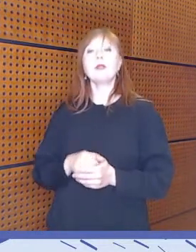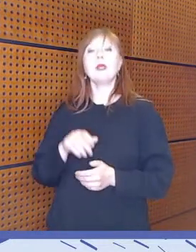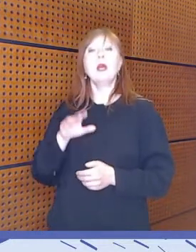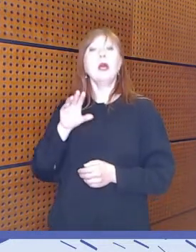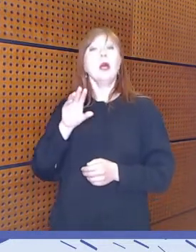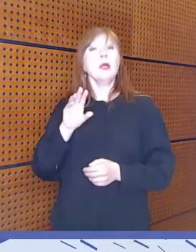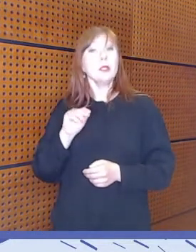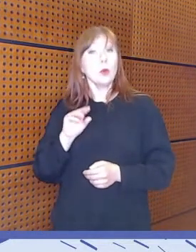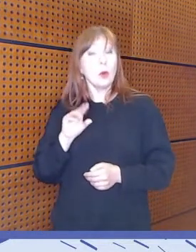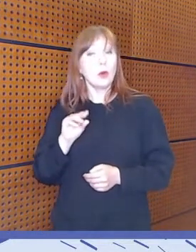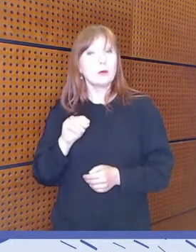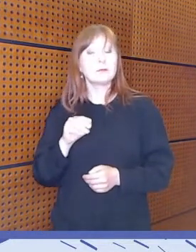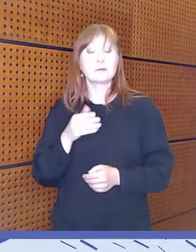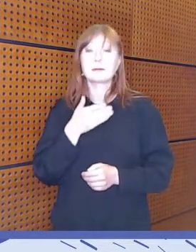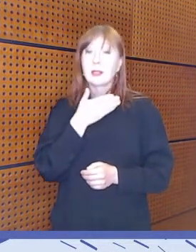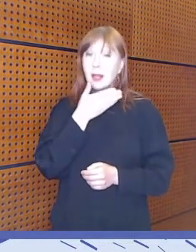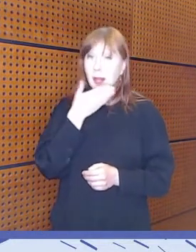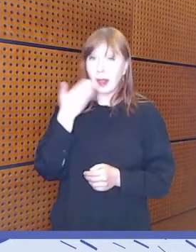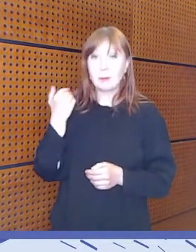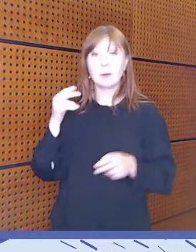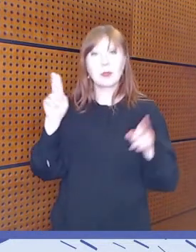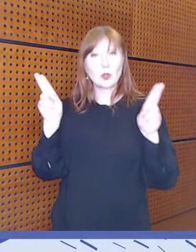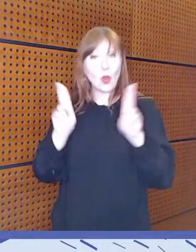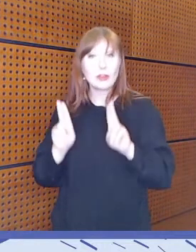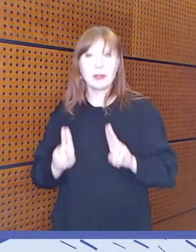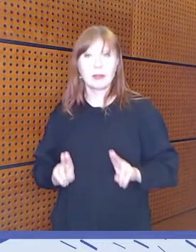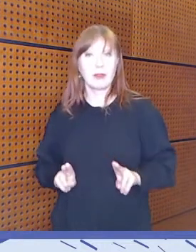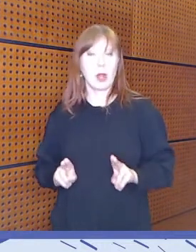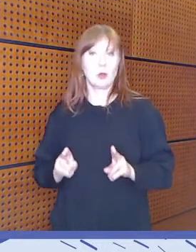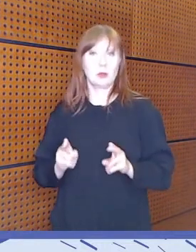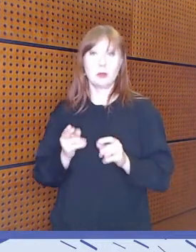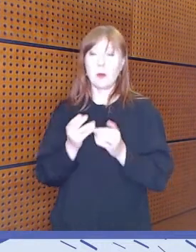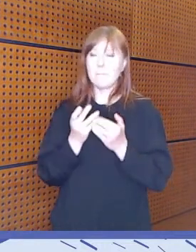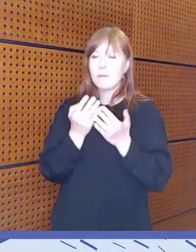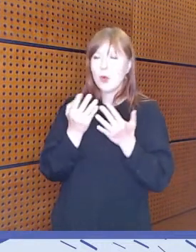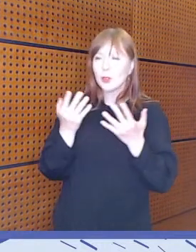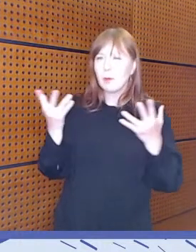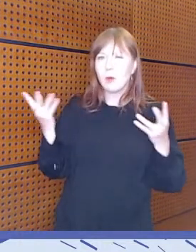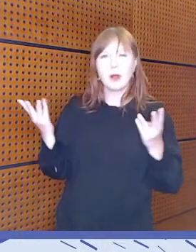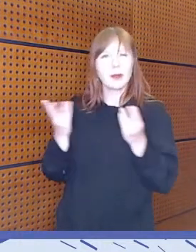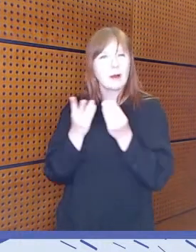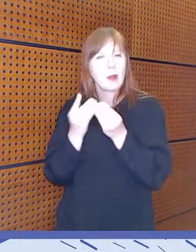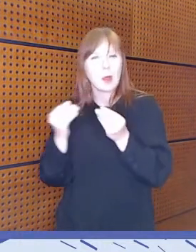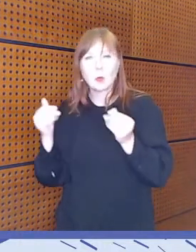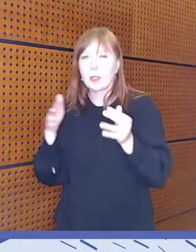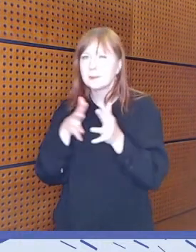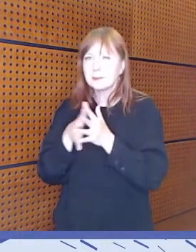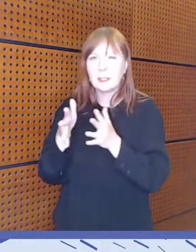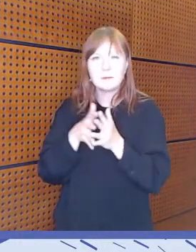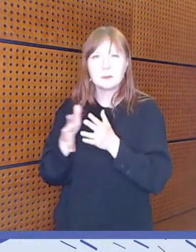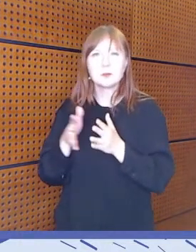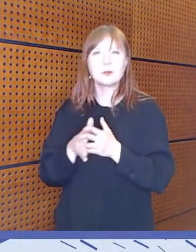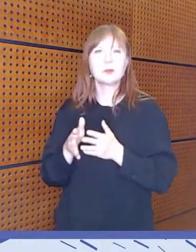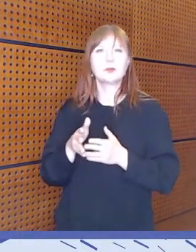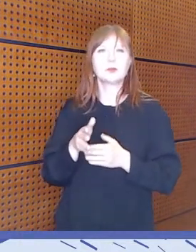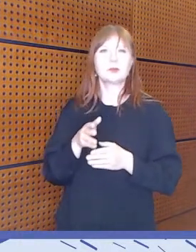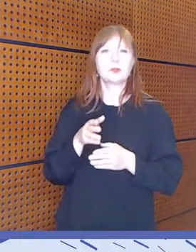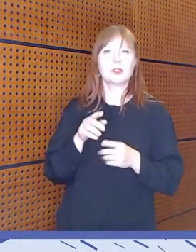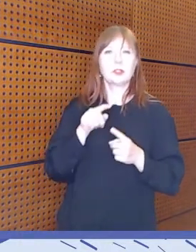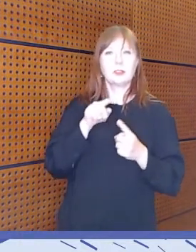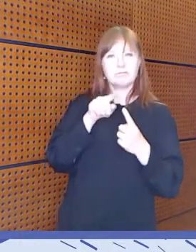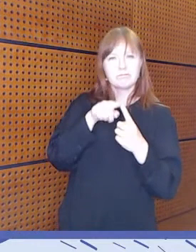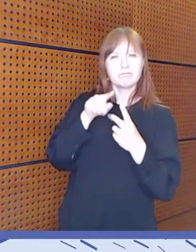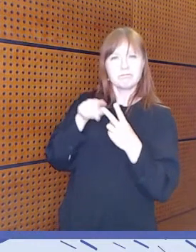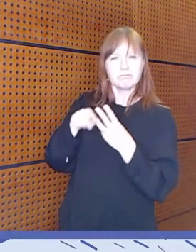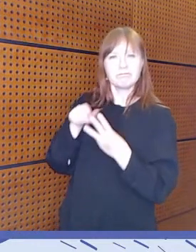Lämpimät onnittelut monipuolisesta ja laadukkaasta selvityksestä Hemille ja Annalle ja Katjalle